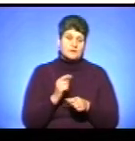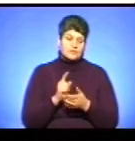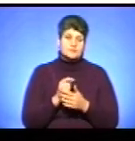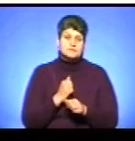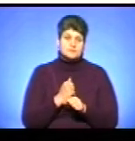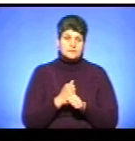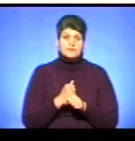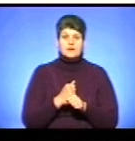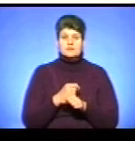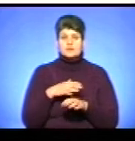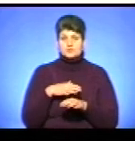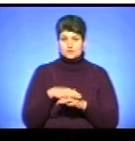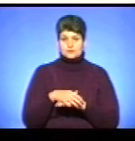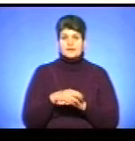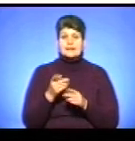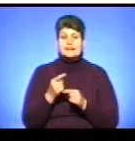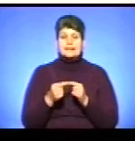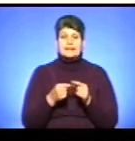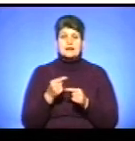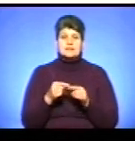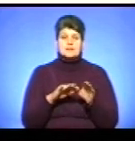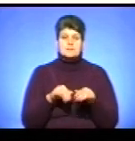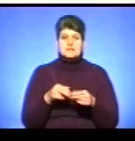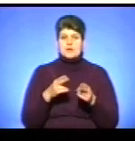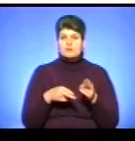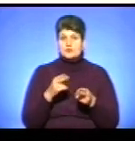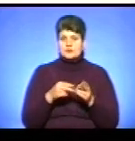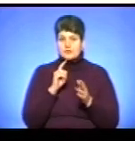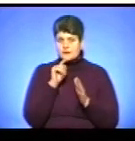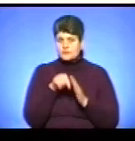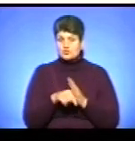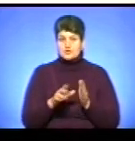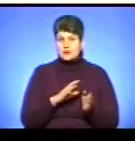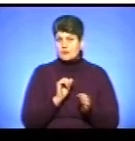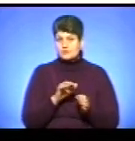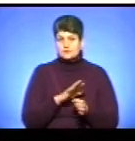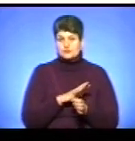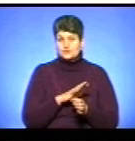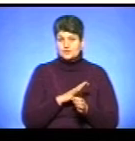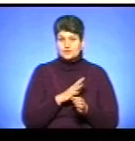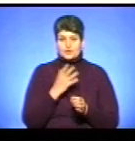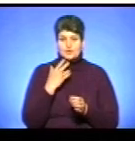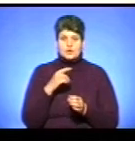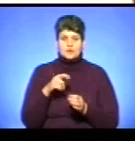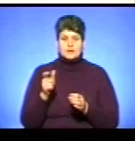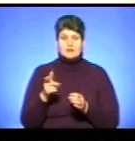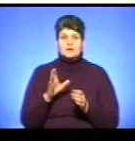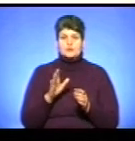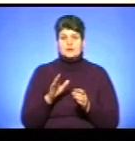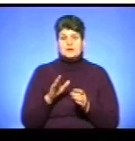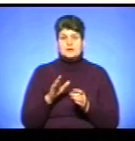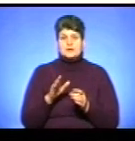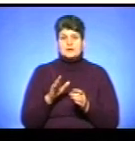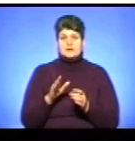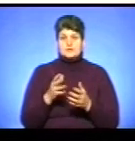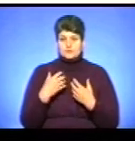робити, і вони розуміють, які наслідки після оперативного втручання будуть, коли людина виходить і буде з наркозів, і таке